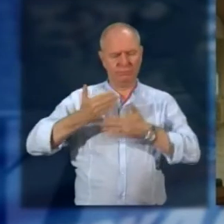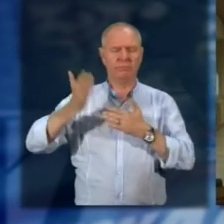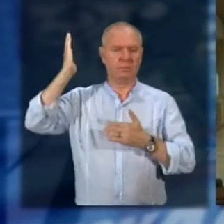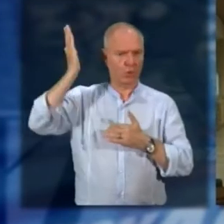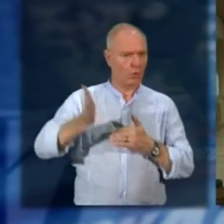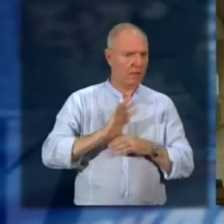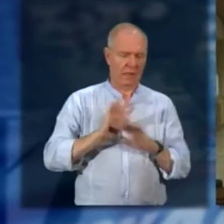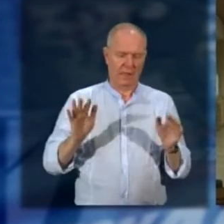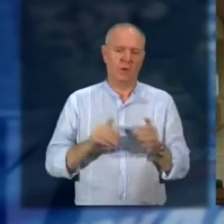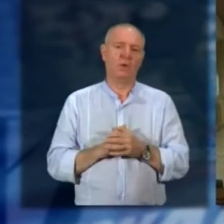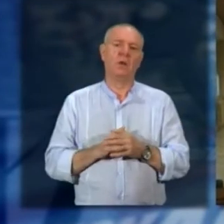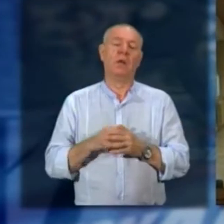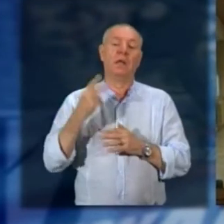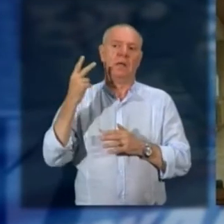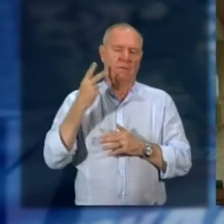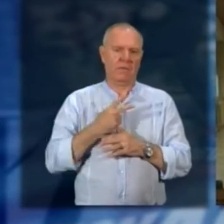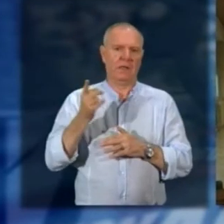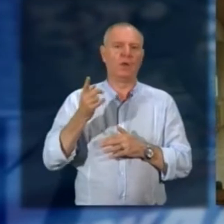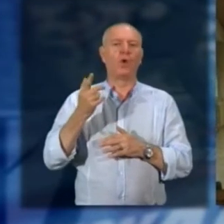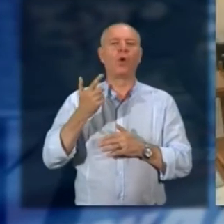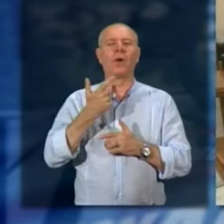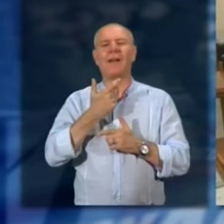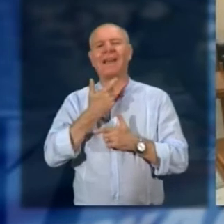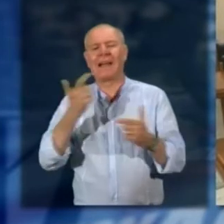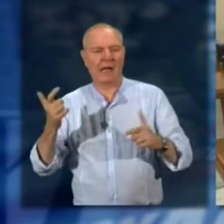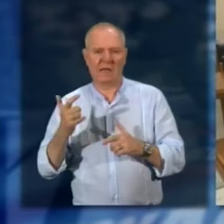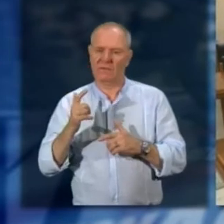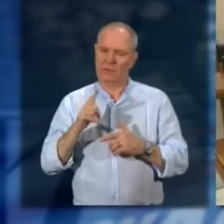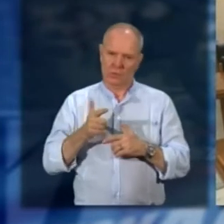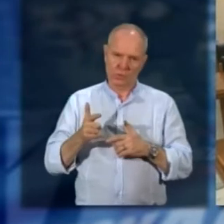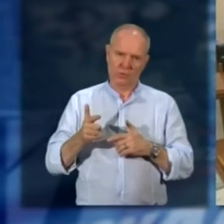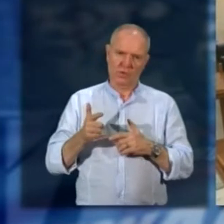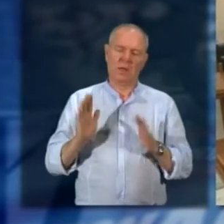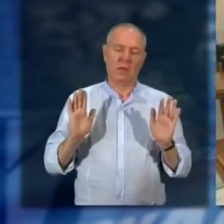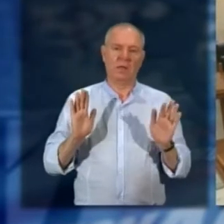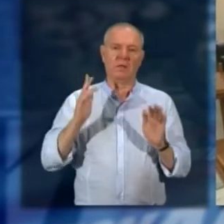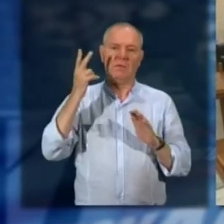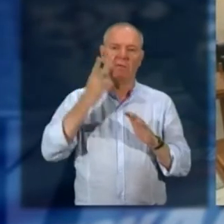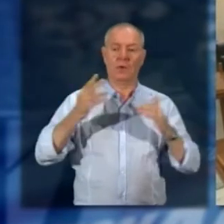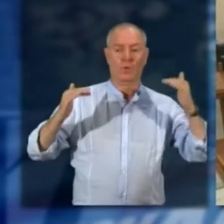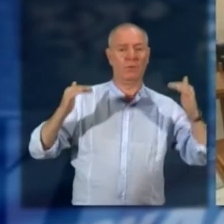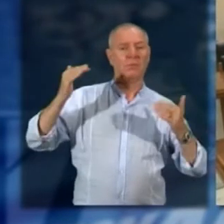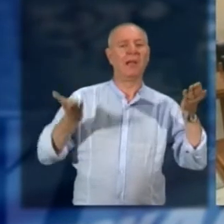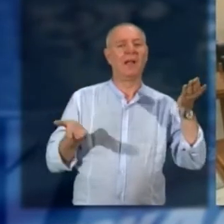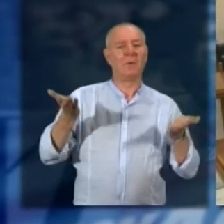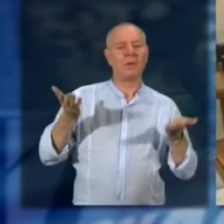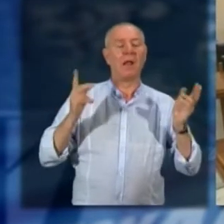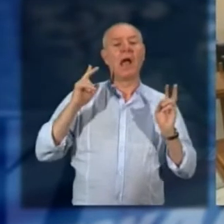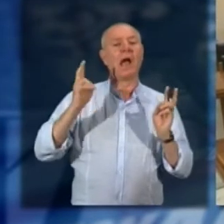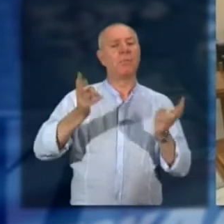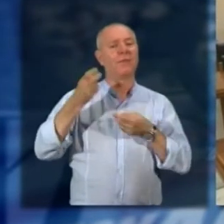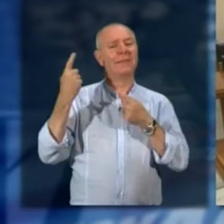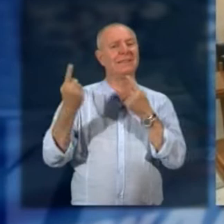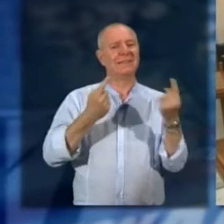abbreviato, esclusa l'aggravante della crudeltà, riconosciute le attenuanti generiche equivalenti all'aggravante dell'aver approfittato della